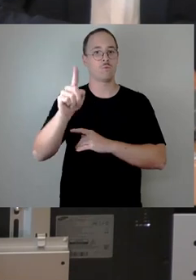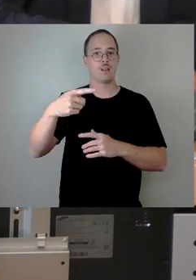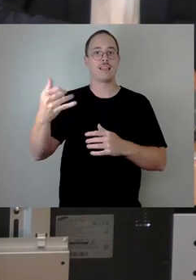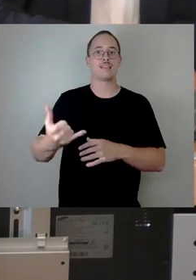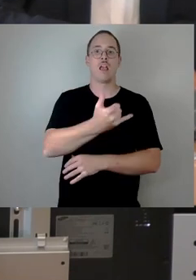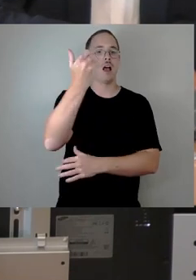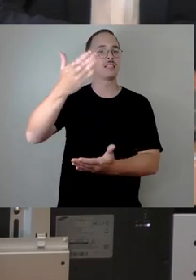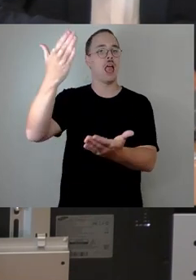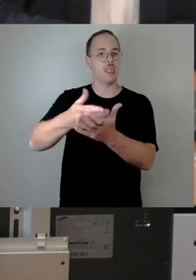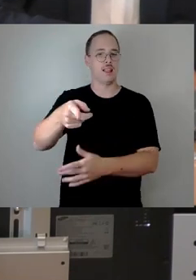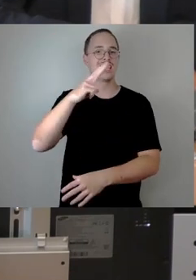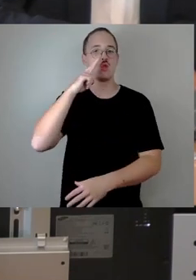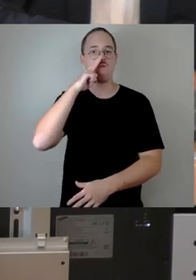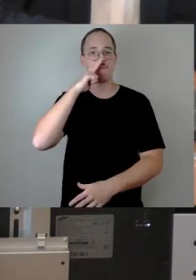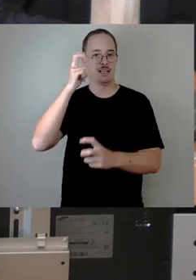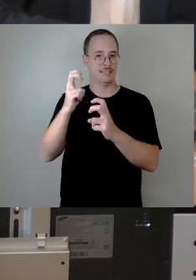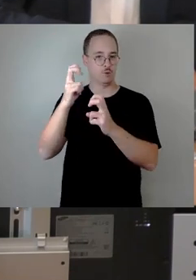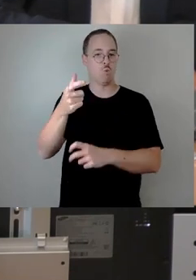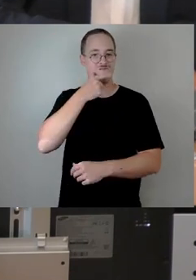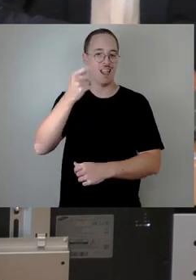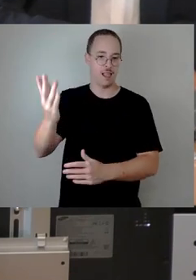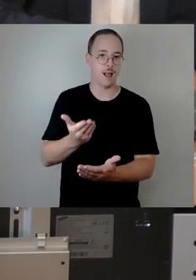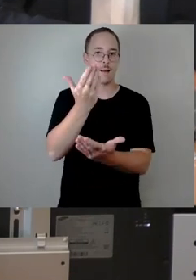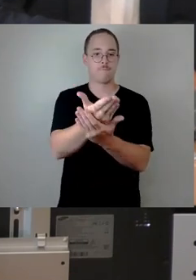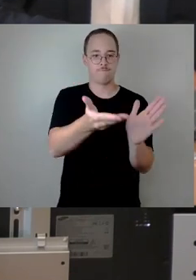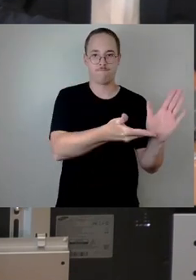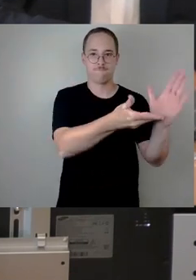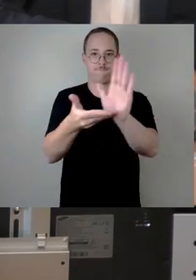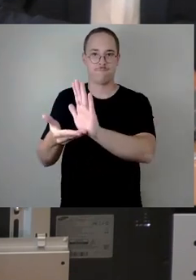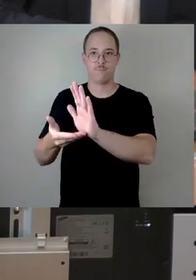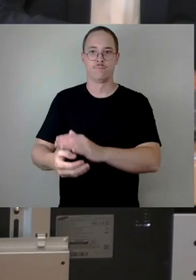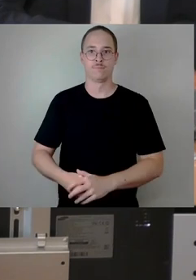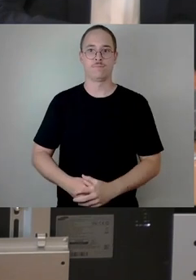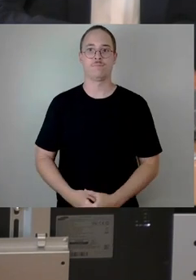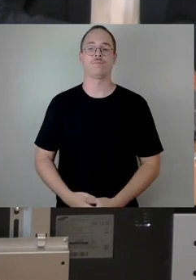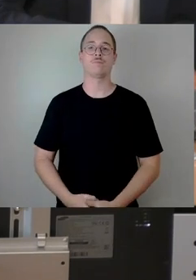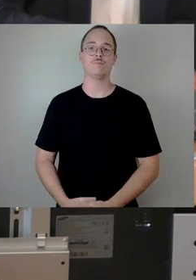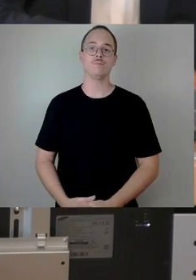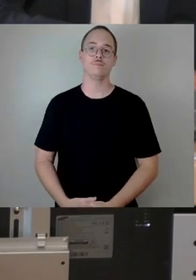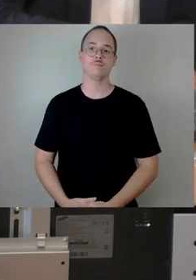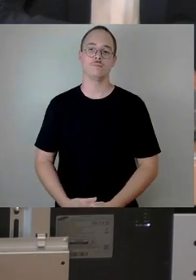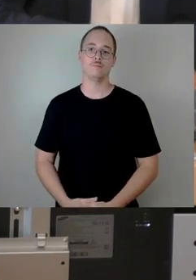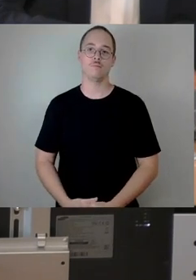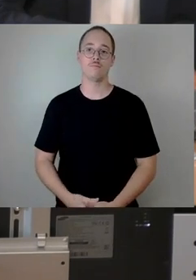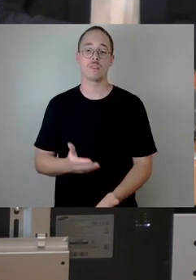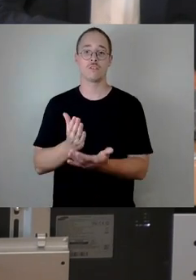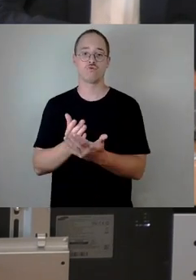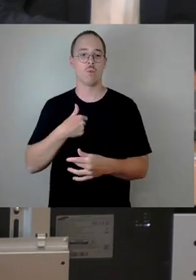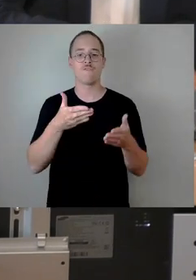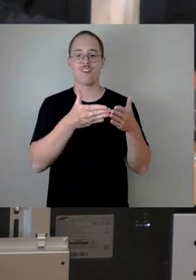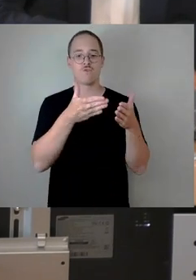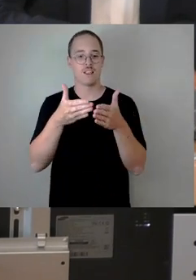vorlegen werden. Ich habe dies bereits den Fraktionen in unseren Einzelgesprächen